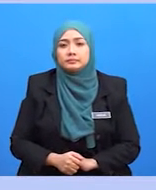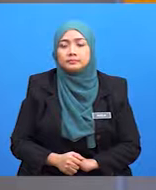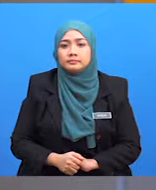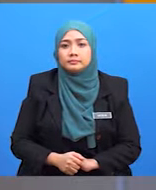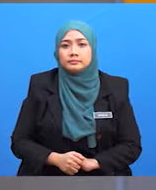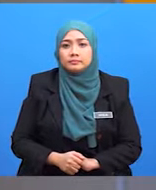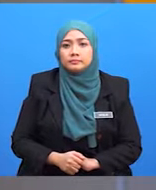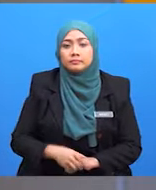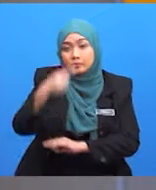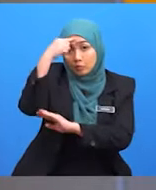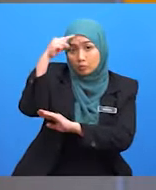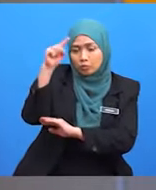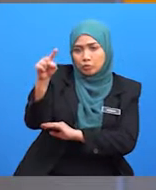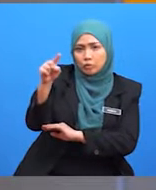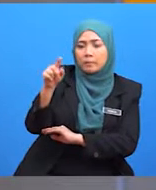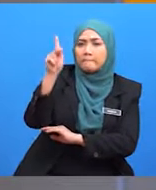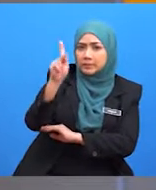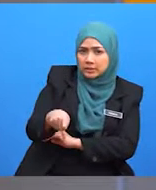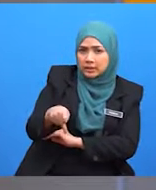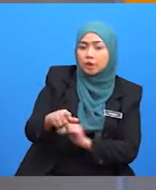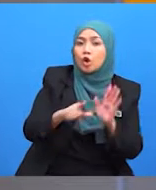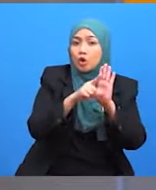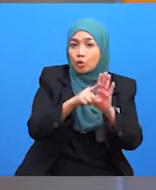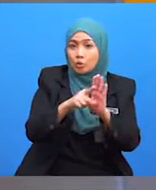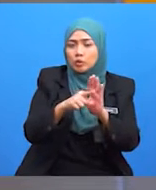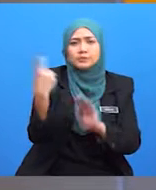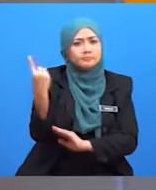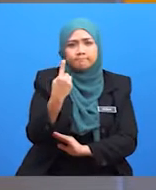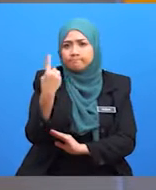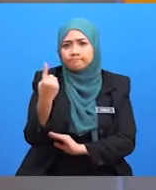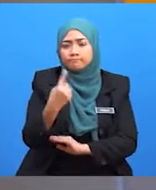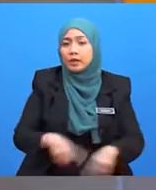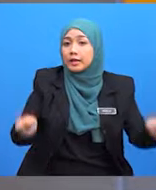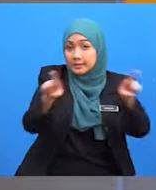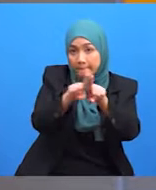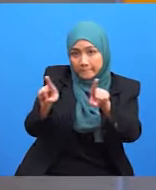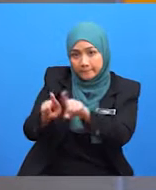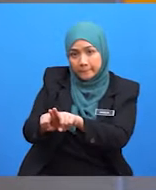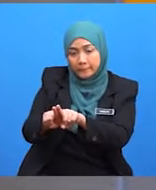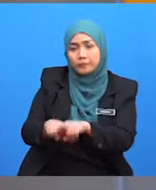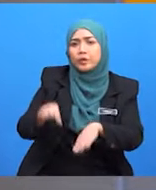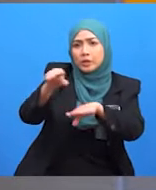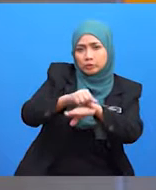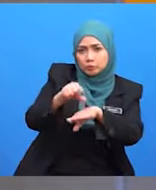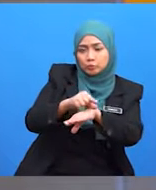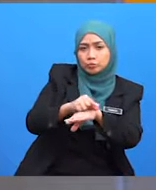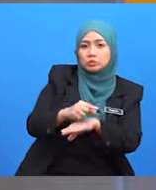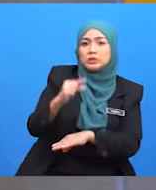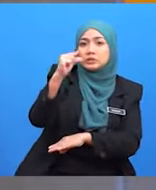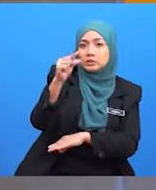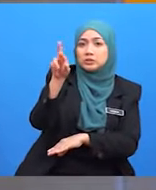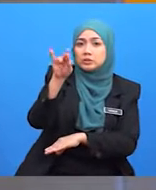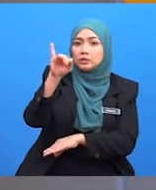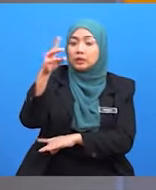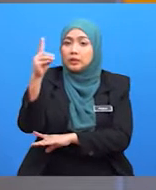Untuk memastikan logo yang digunakan sentiasa seragam dan jelas, penggunaan grid adalah